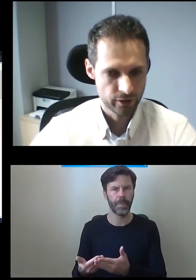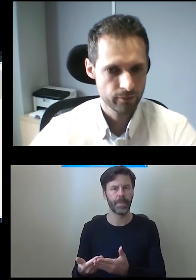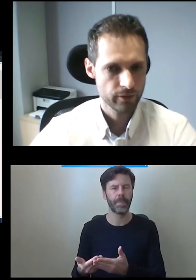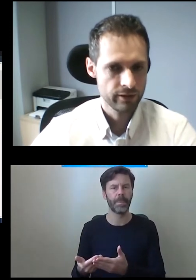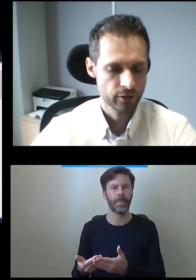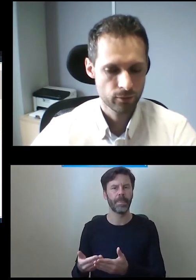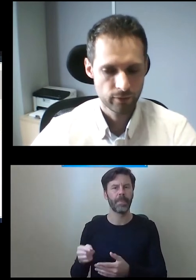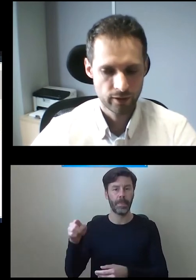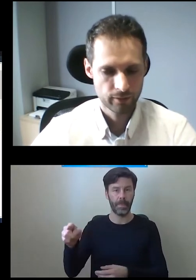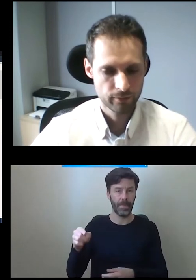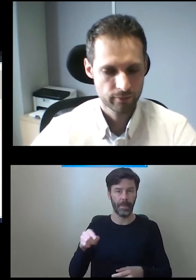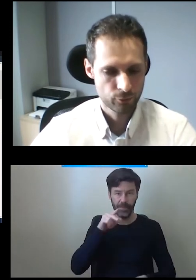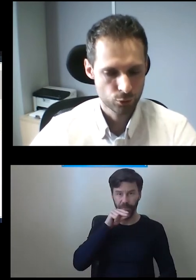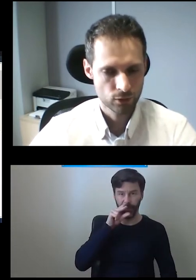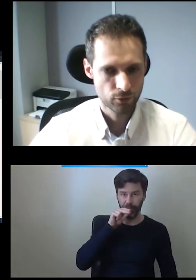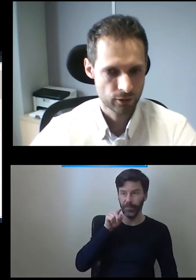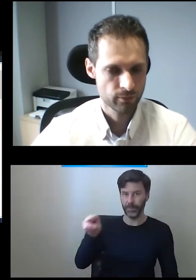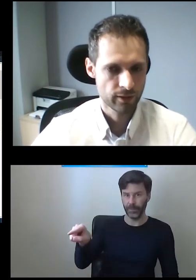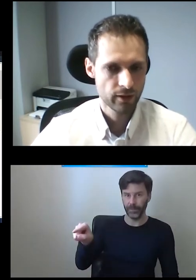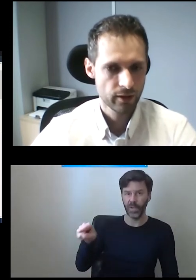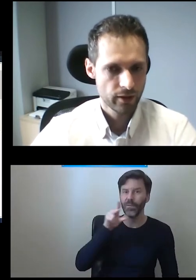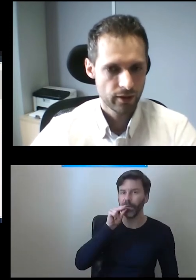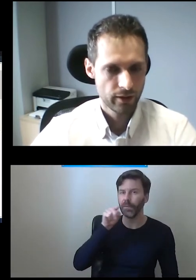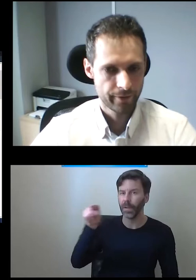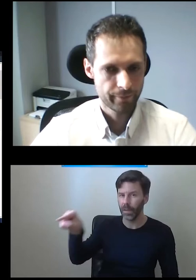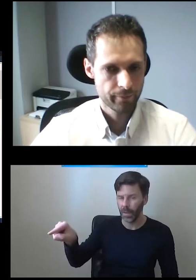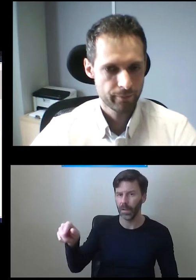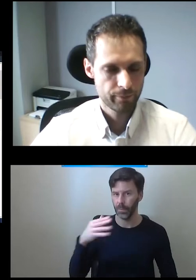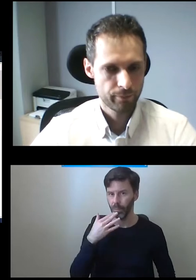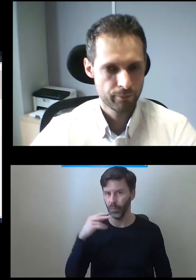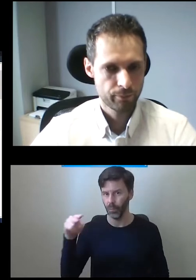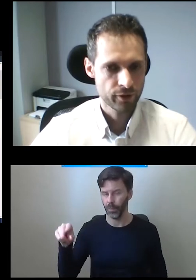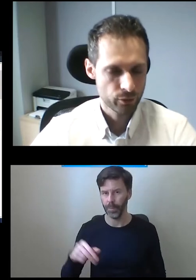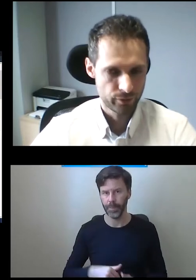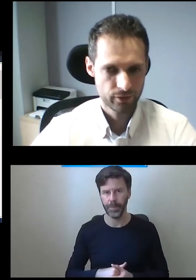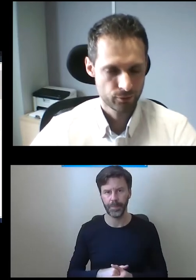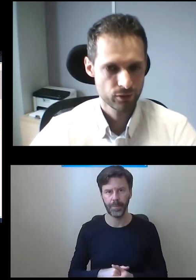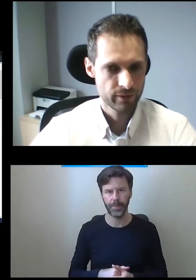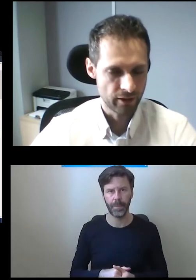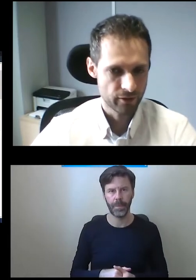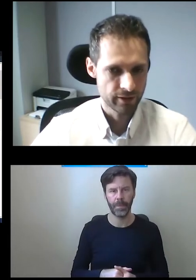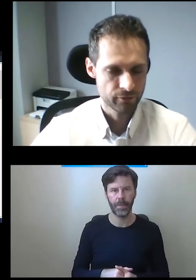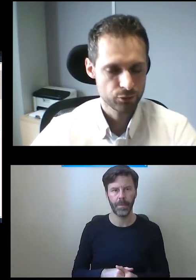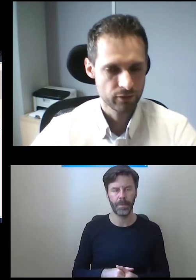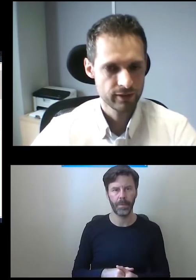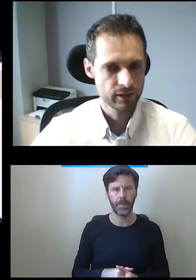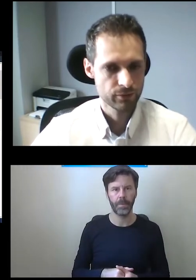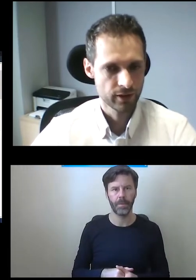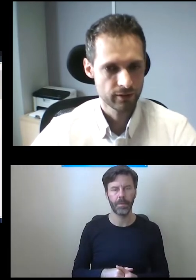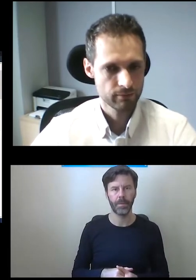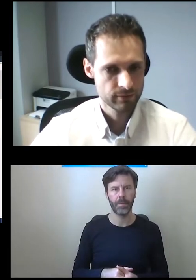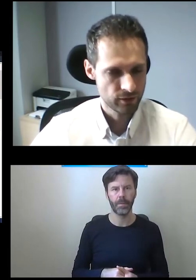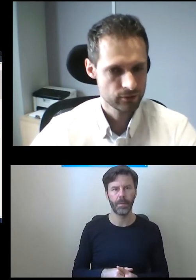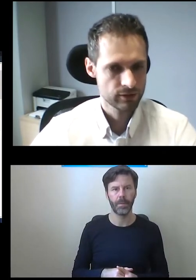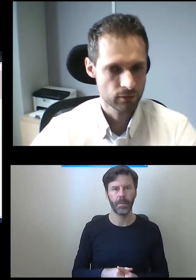będzie intercom, intercom głosowo ta osoba powiadomi tę osobę na wózku niewalidzkim,